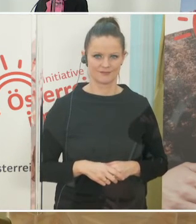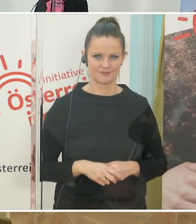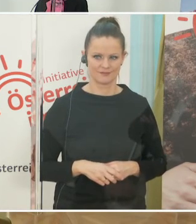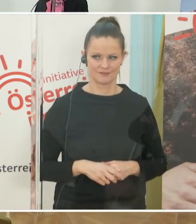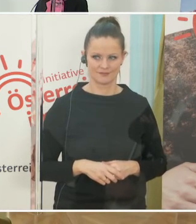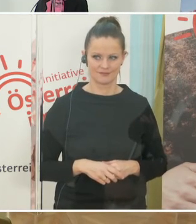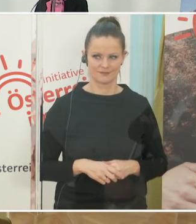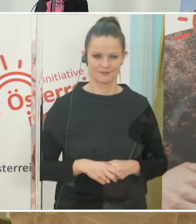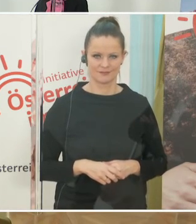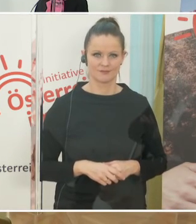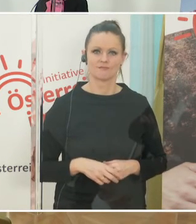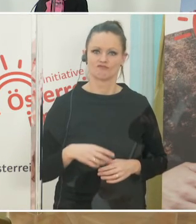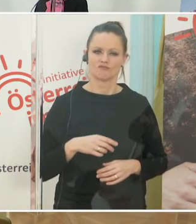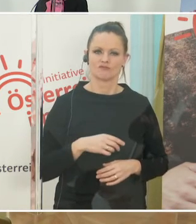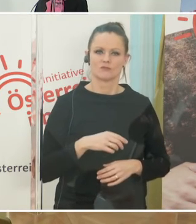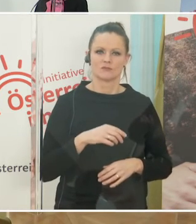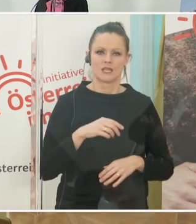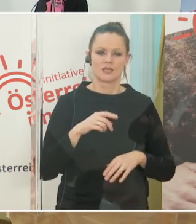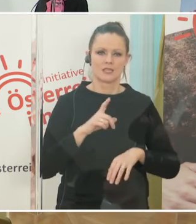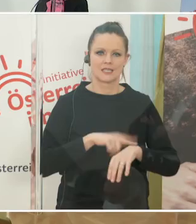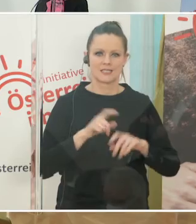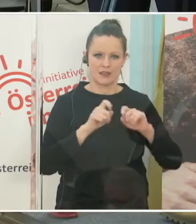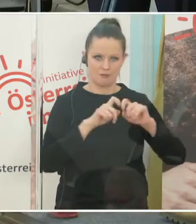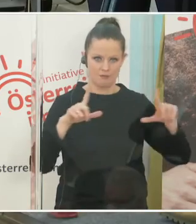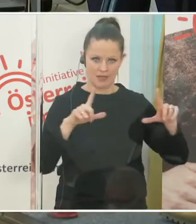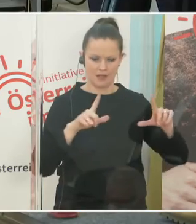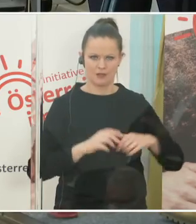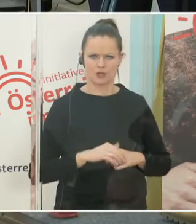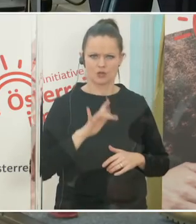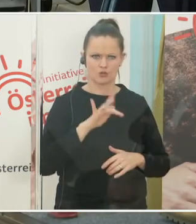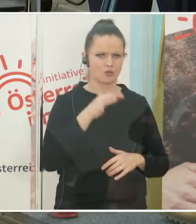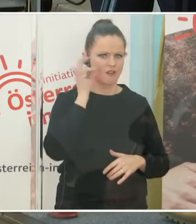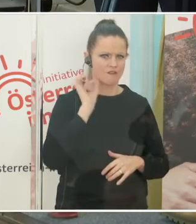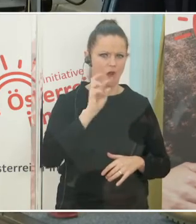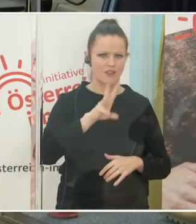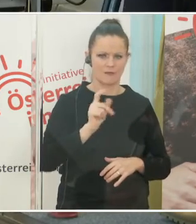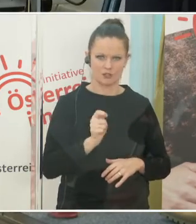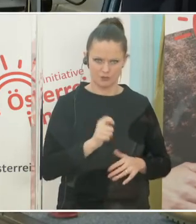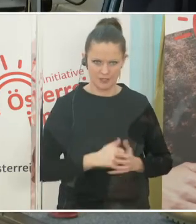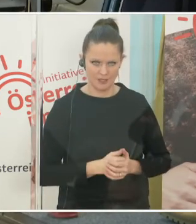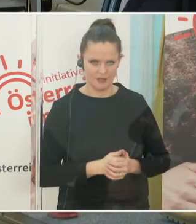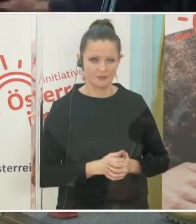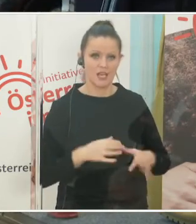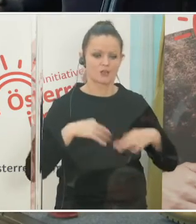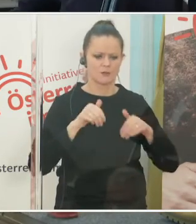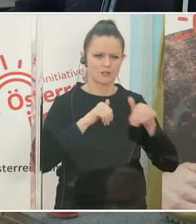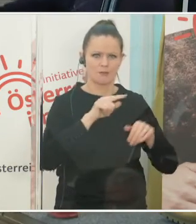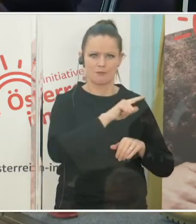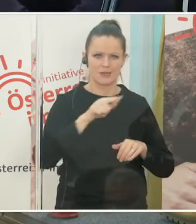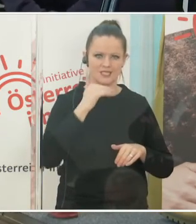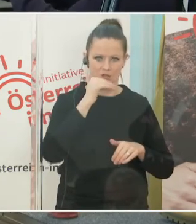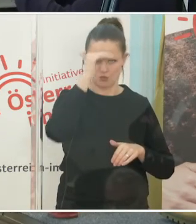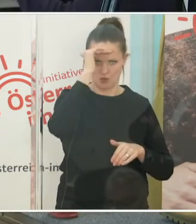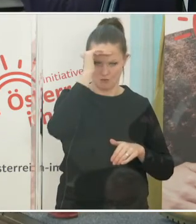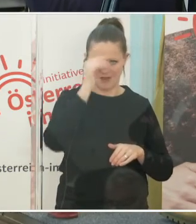Christian Jentsch, Zeit im Bild. Ich hätte eine Frage an die Frau Wiedermann-Schmidt. Der Gesundheitsminister hat gesagt, bis zum Sommer sollte jeder Österreicher einen